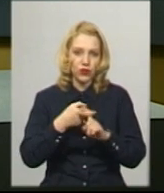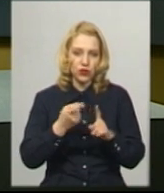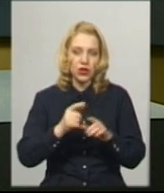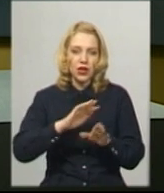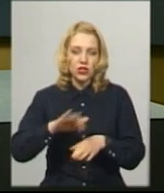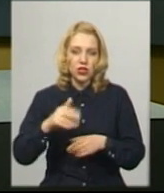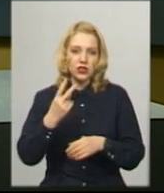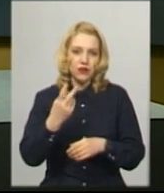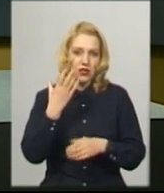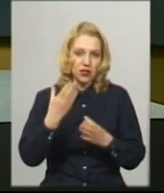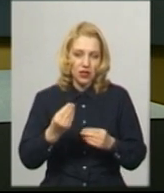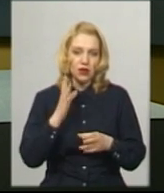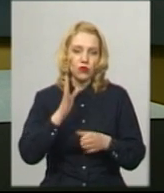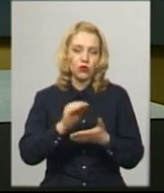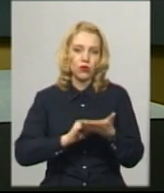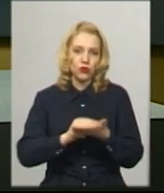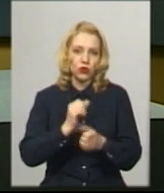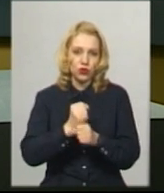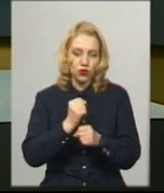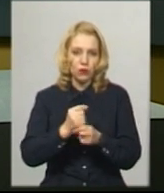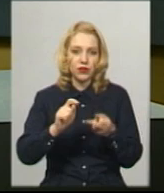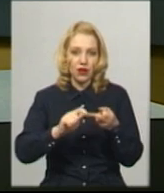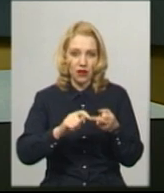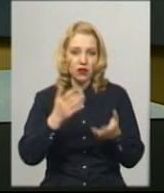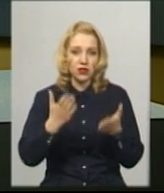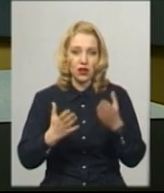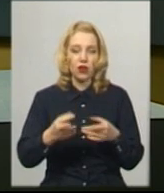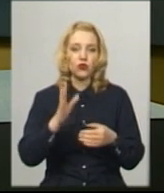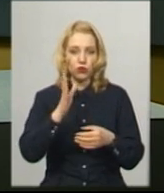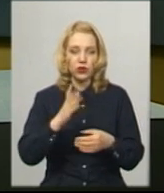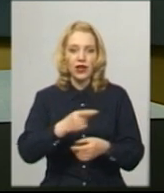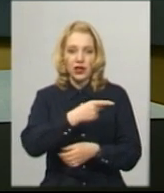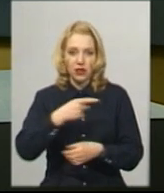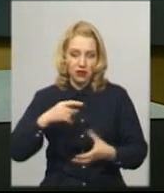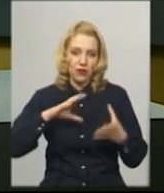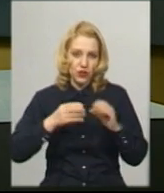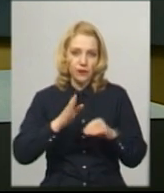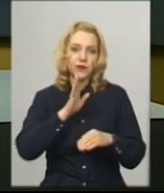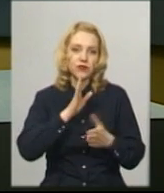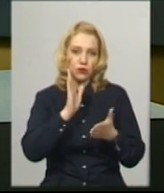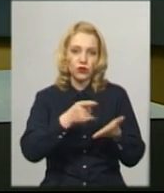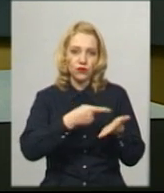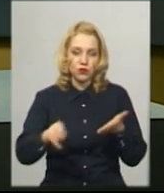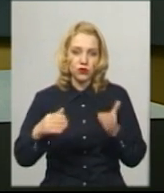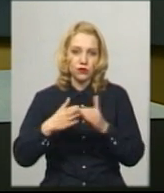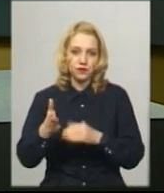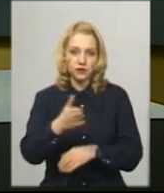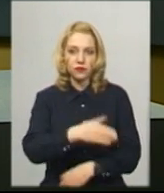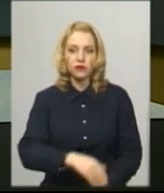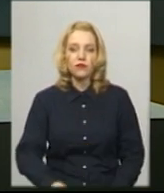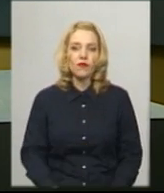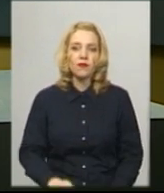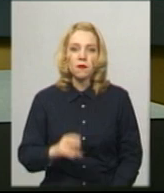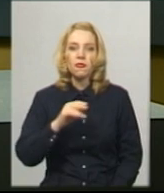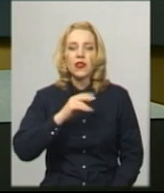два дні, додає лікарка, зроблять повторний аналіз. Якщо знову буде негативний результат, її випишуть з лікарні. За